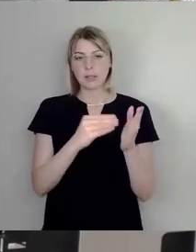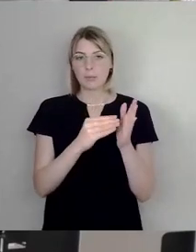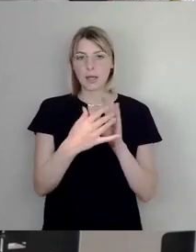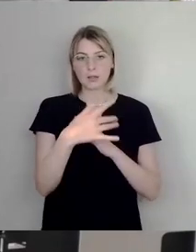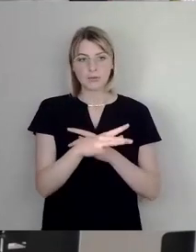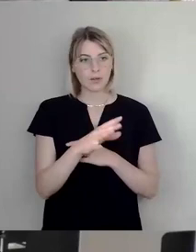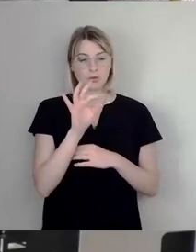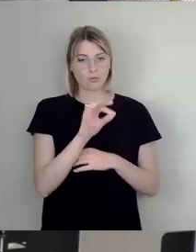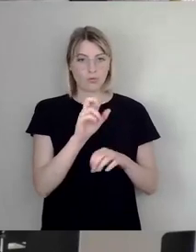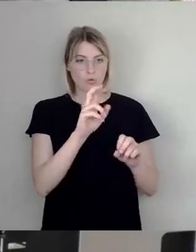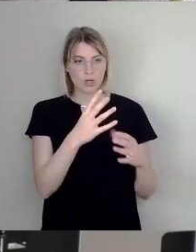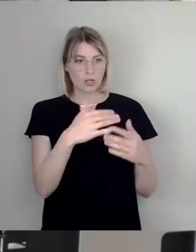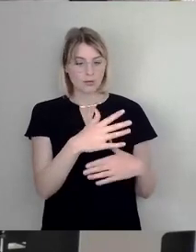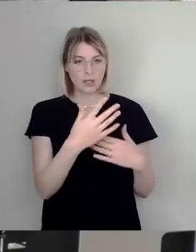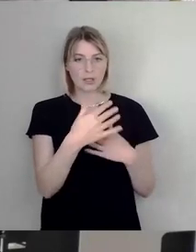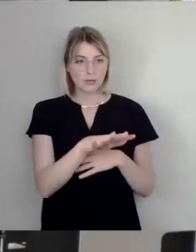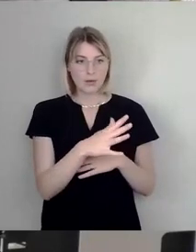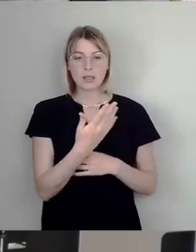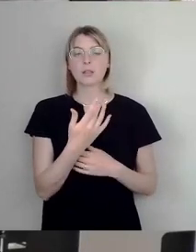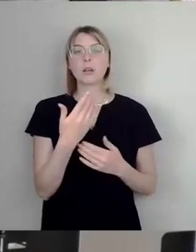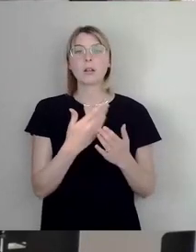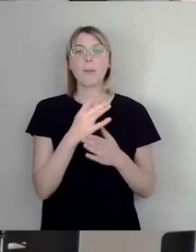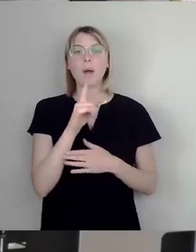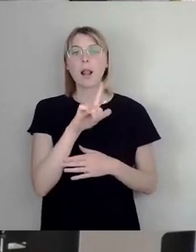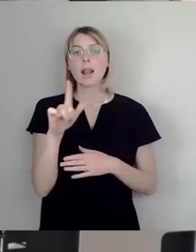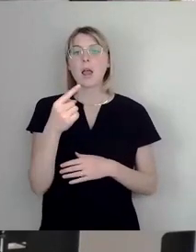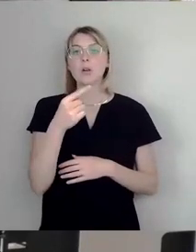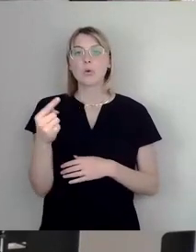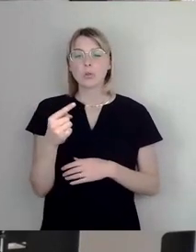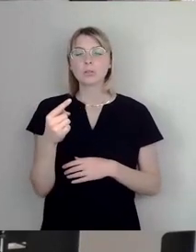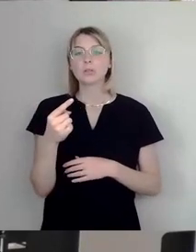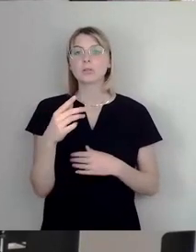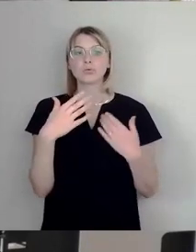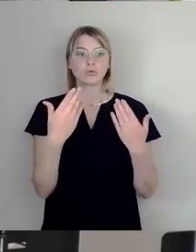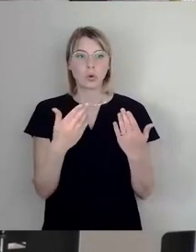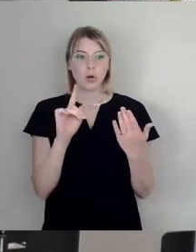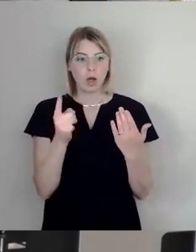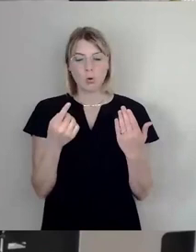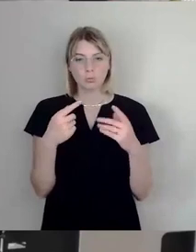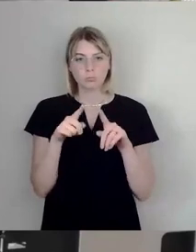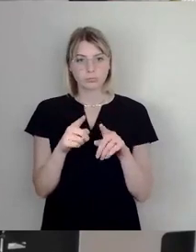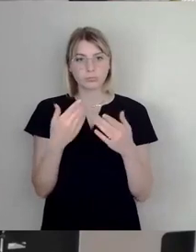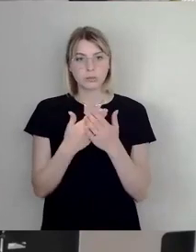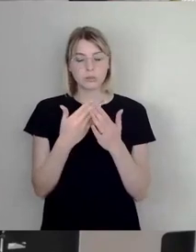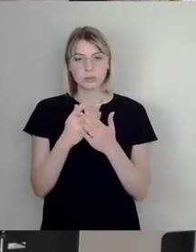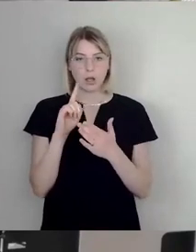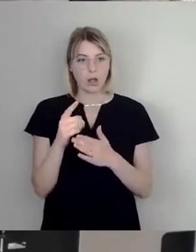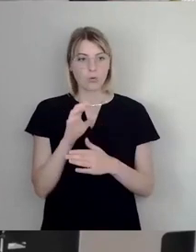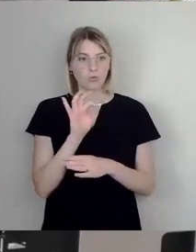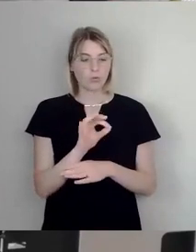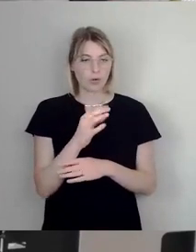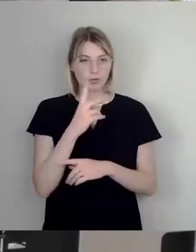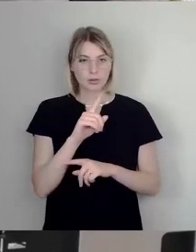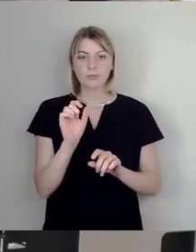Das Erste, was da ist, also es dürfte Ihnen eigentlich nichts ausmachen bei Lea Grundig. Das Nächste, Sie sind mit Viktor Klemperer